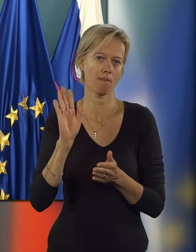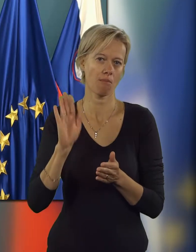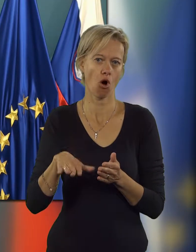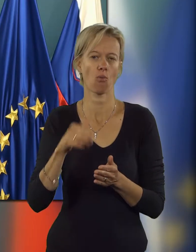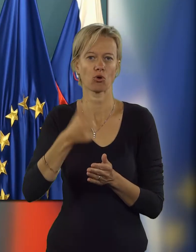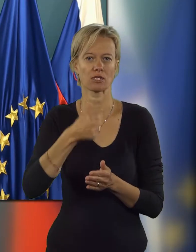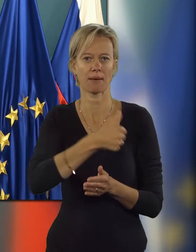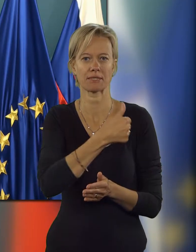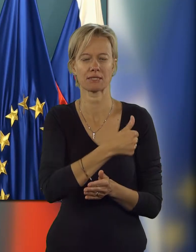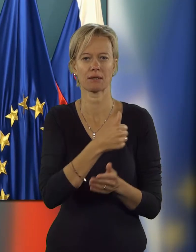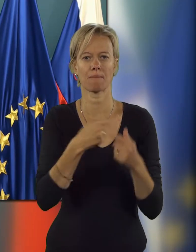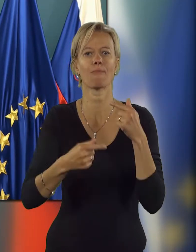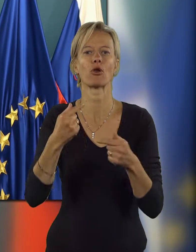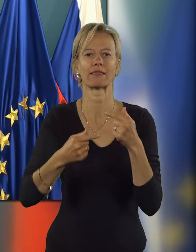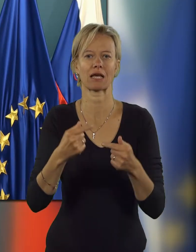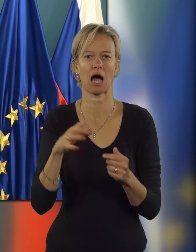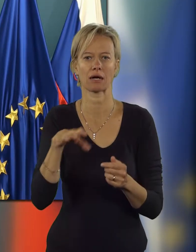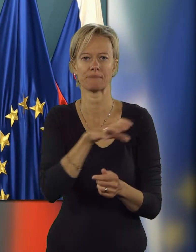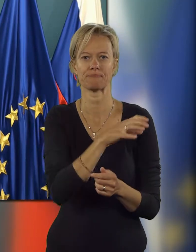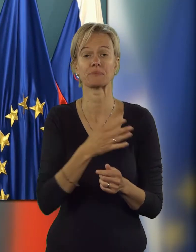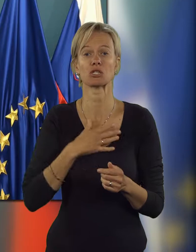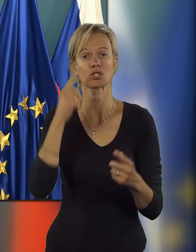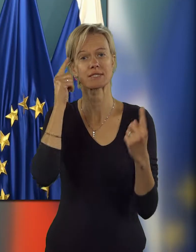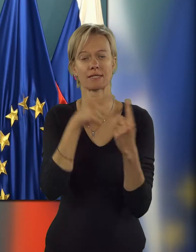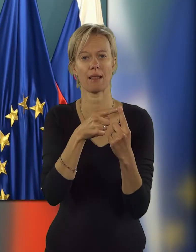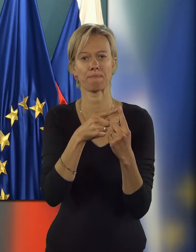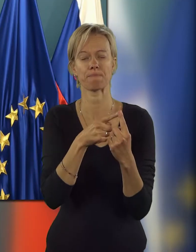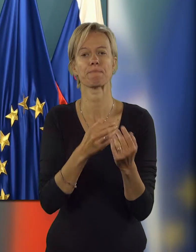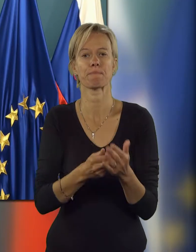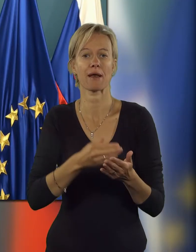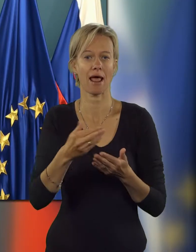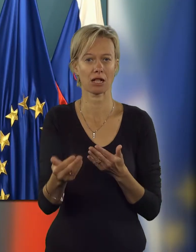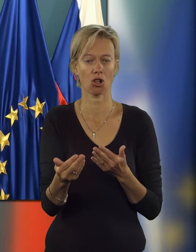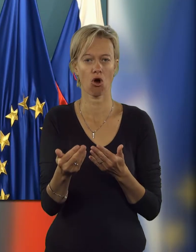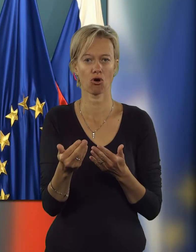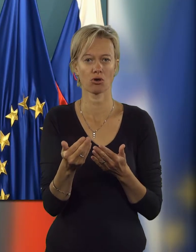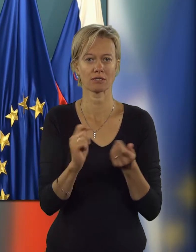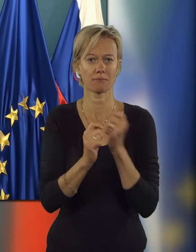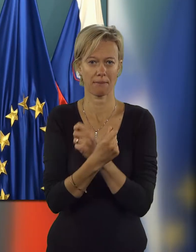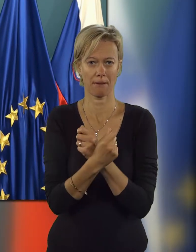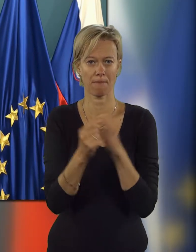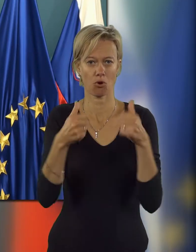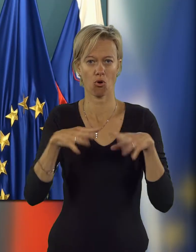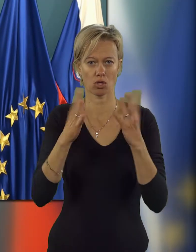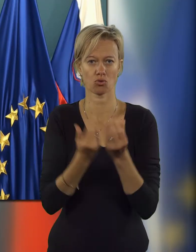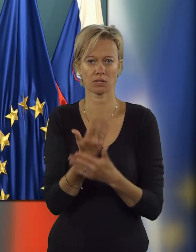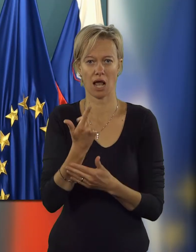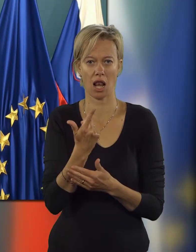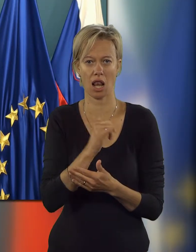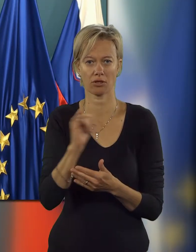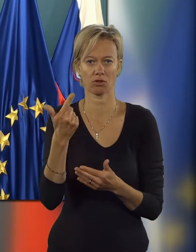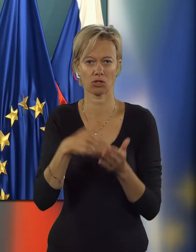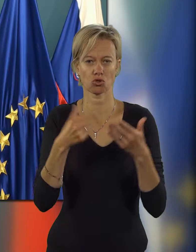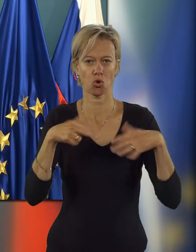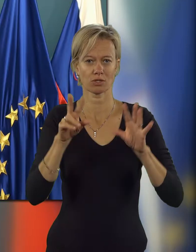posameznih politikah. Naš cilj je, da predlog, sprememb proračuna za leto